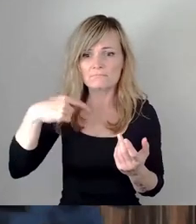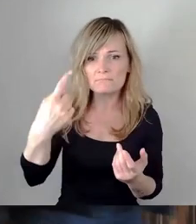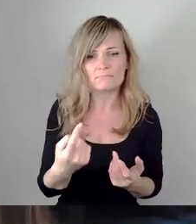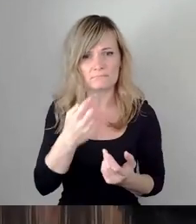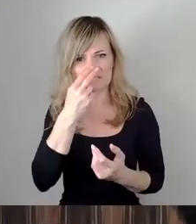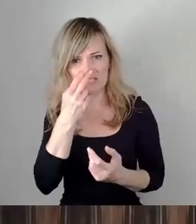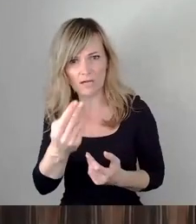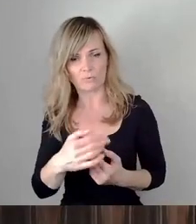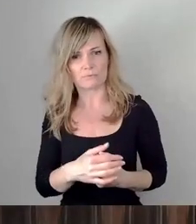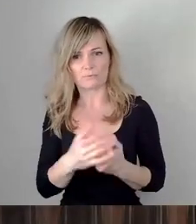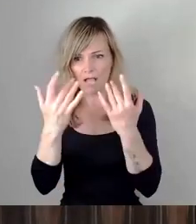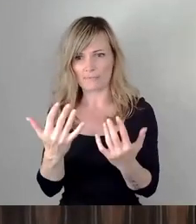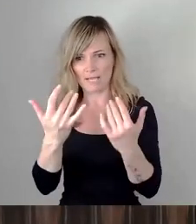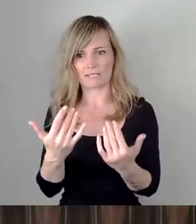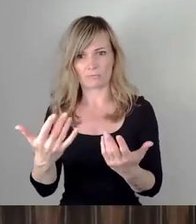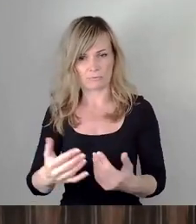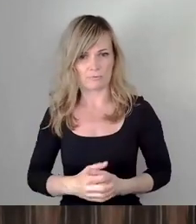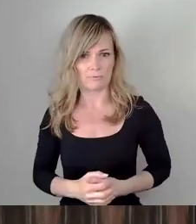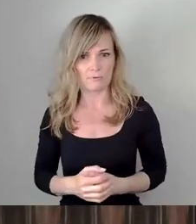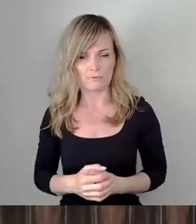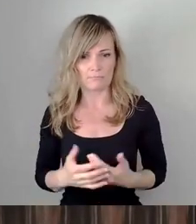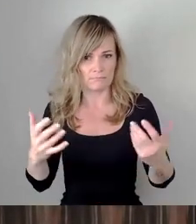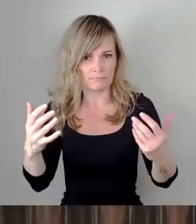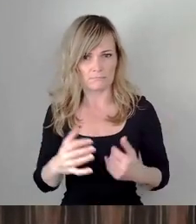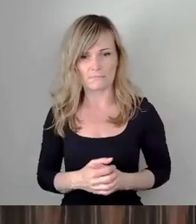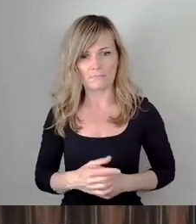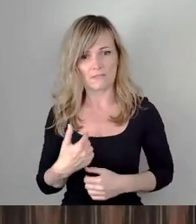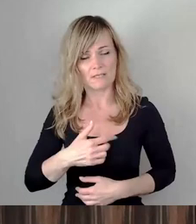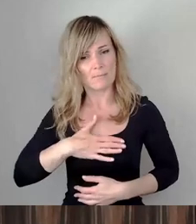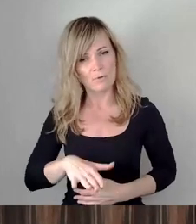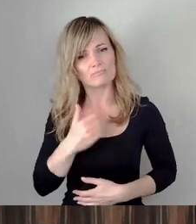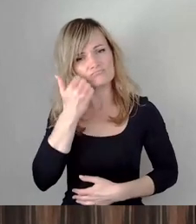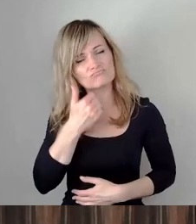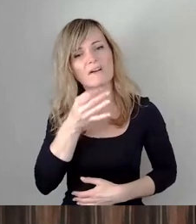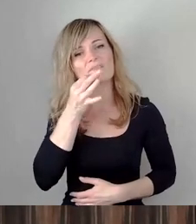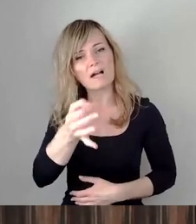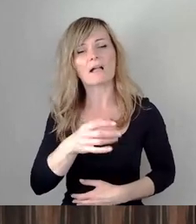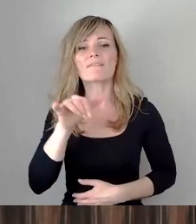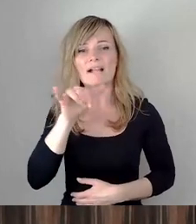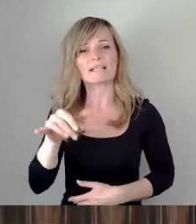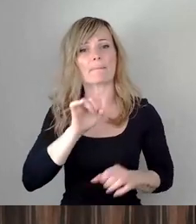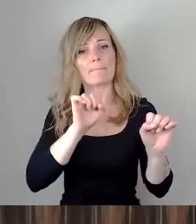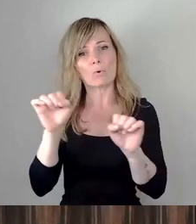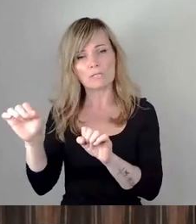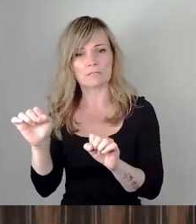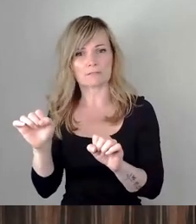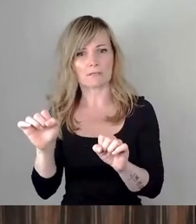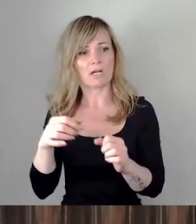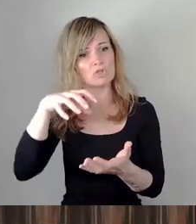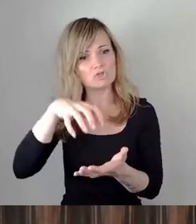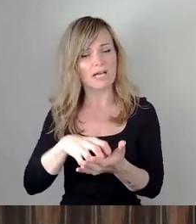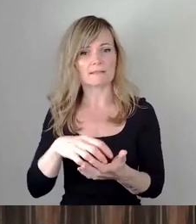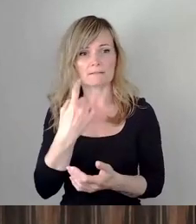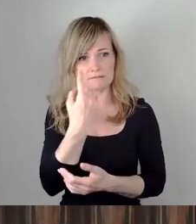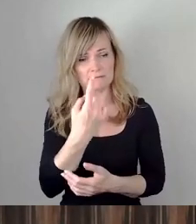mit der Abrechnung erwarten wird. Ich möchte die Frage bitte stellen, welche Möglichkeiten hat die Stadt Dresden,